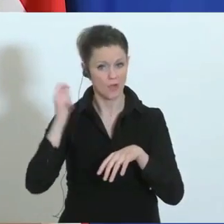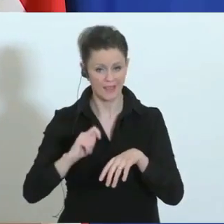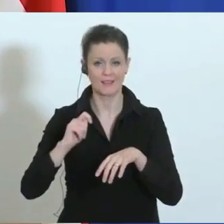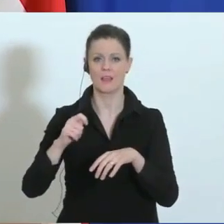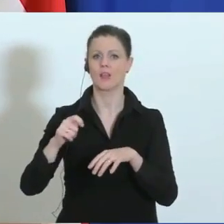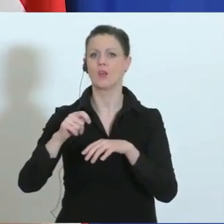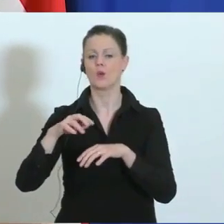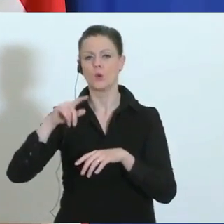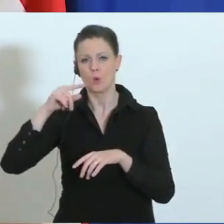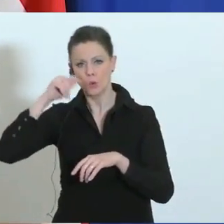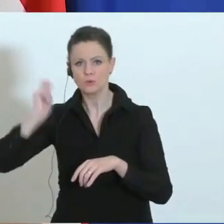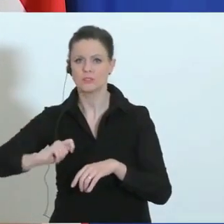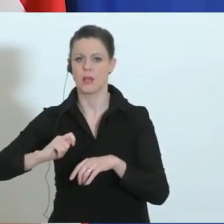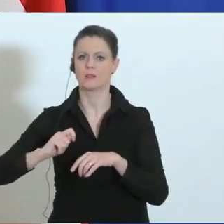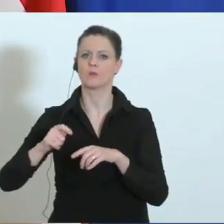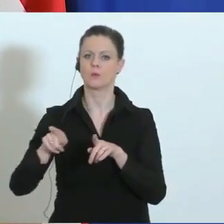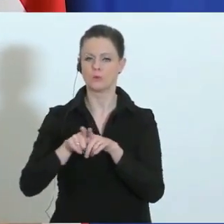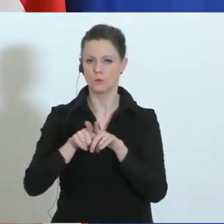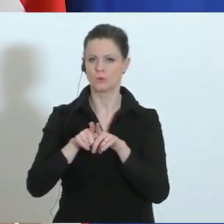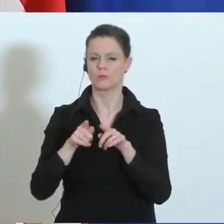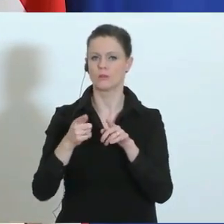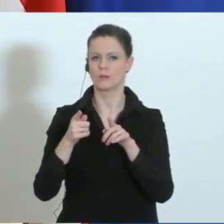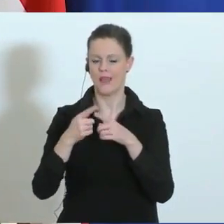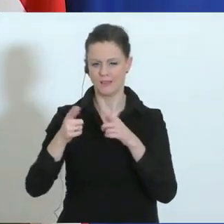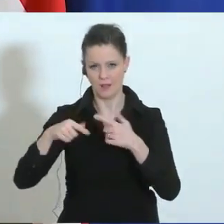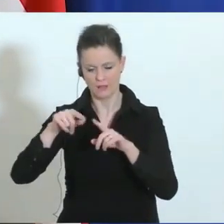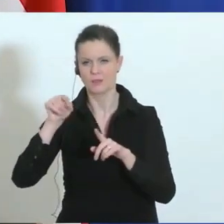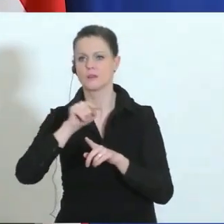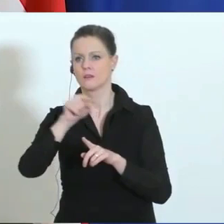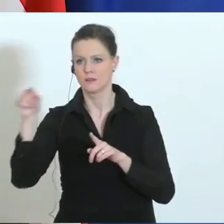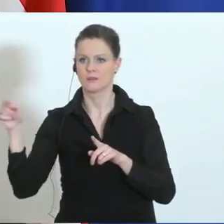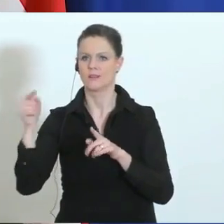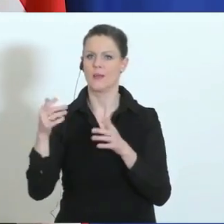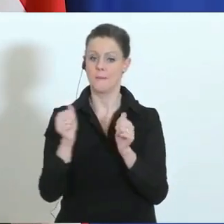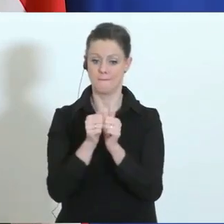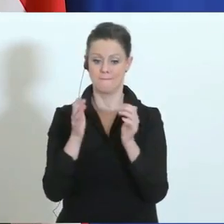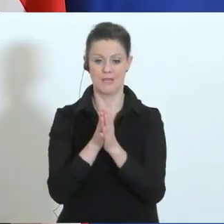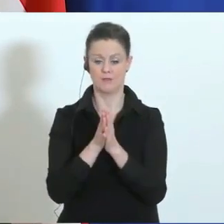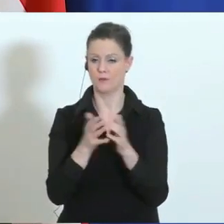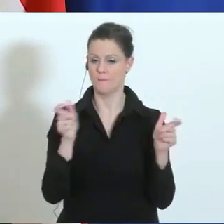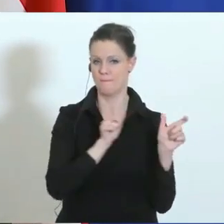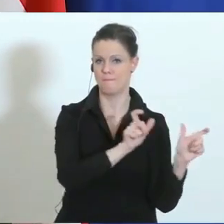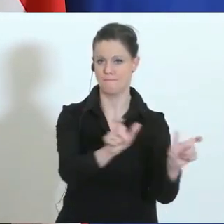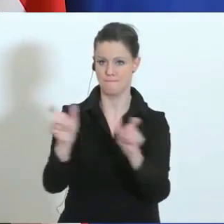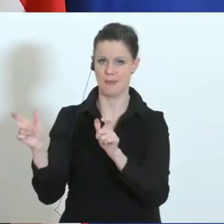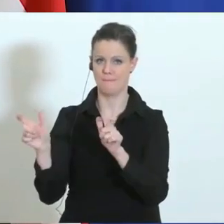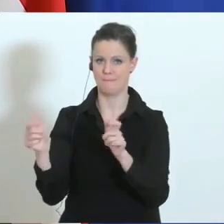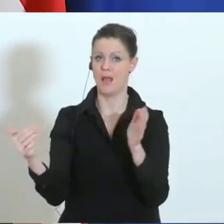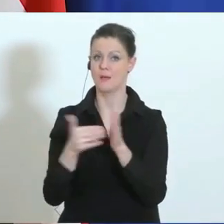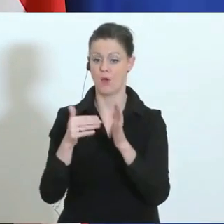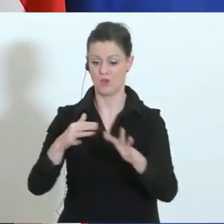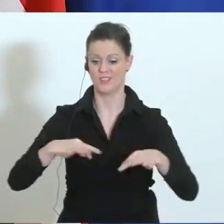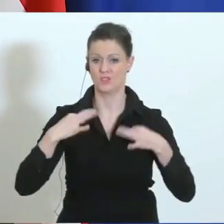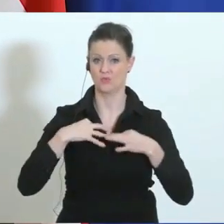in der Nacht auf Mittwoch eingestellt wird. Die dazwischen angekommenen Passagiere werden einem Gesundheitscheck unterzogen,